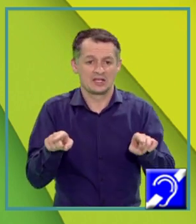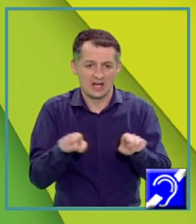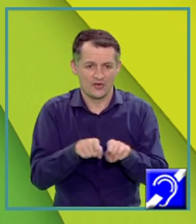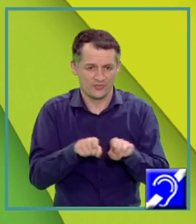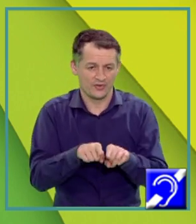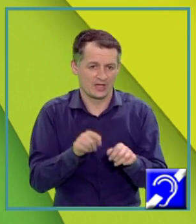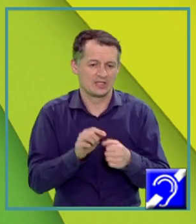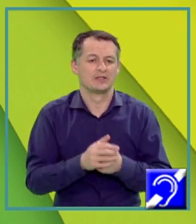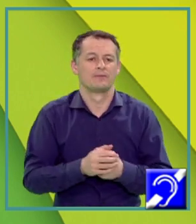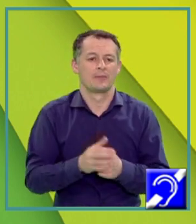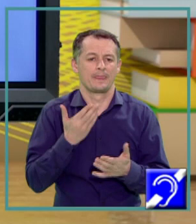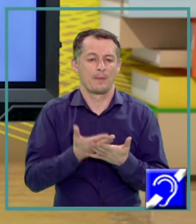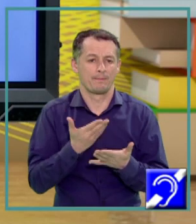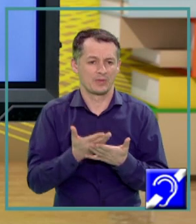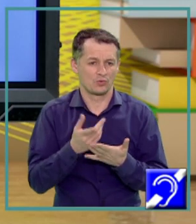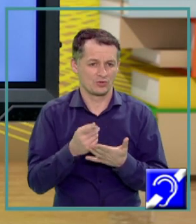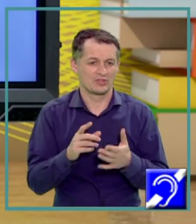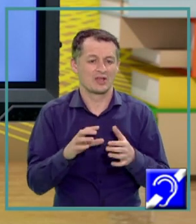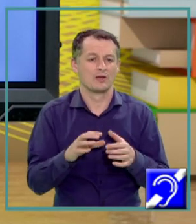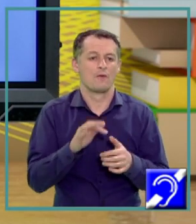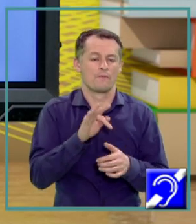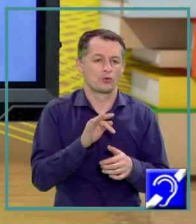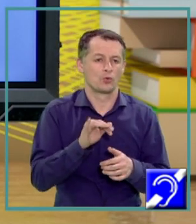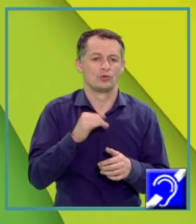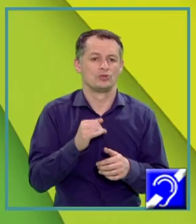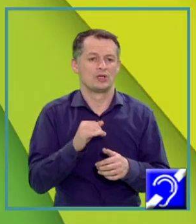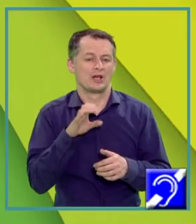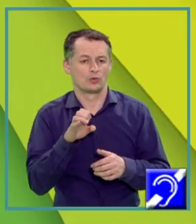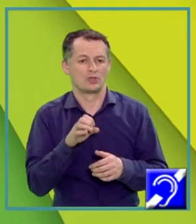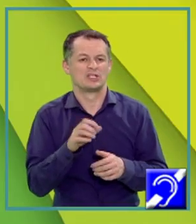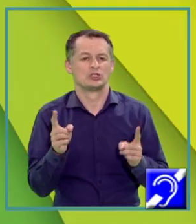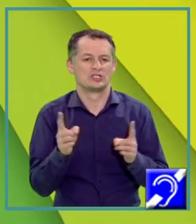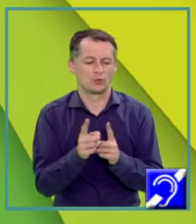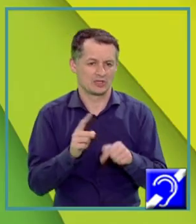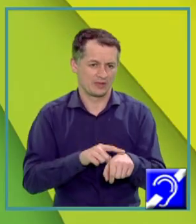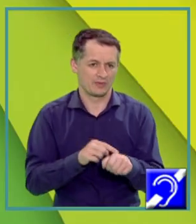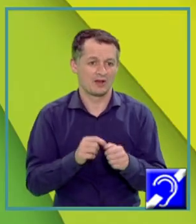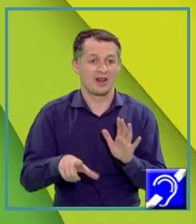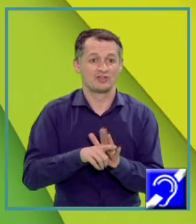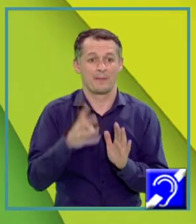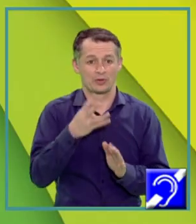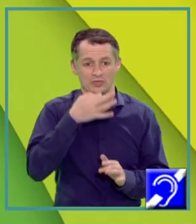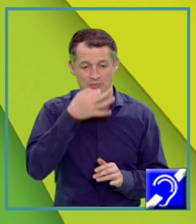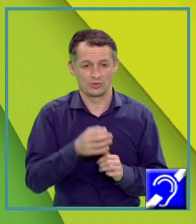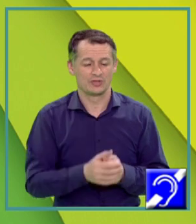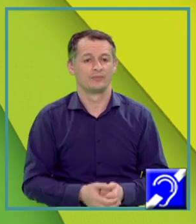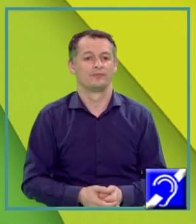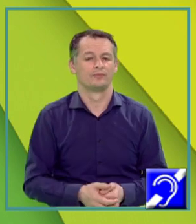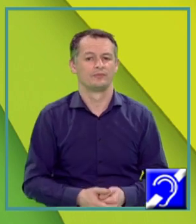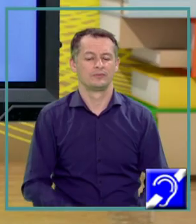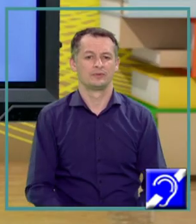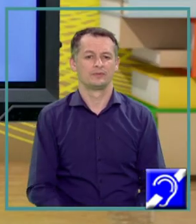și electronul emis durează un timp foarte, foarte scurt. Legea a patra afirmă că efectul fotoelectric este